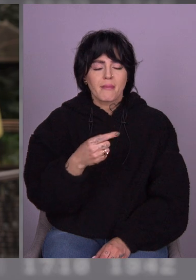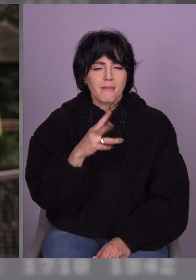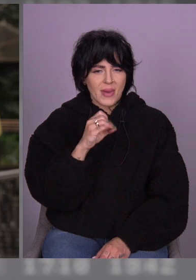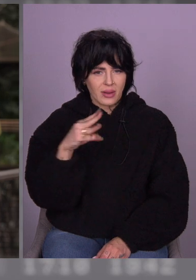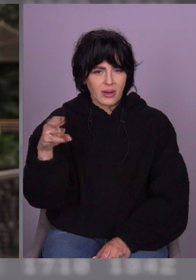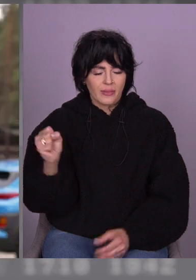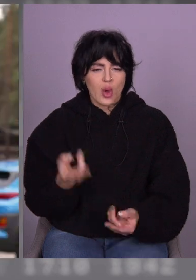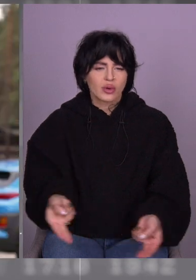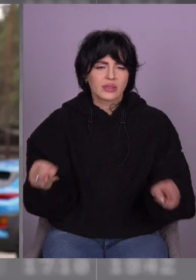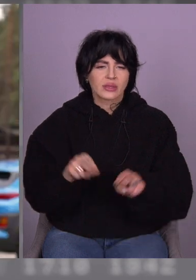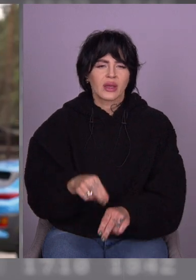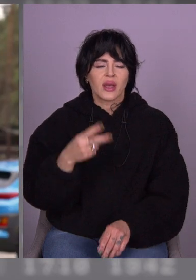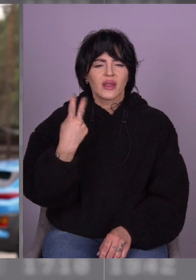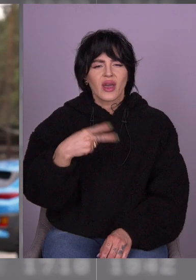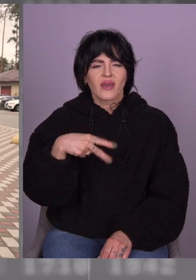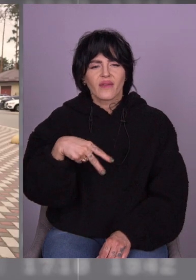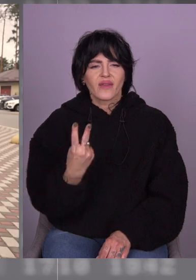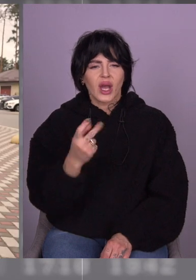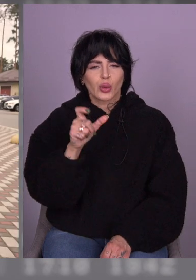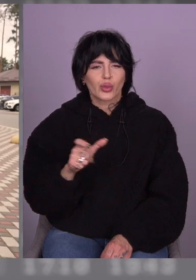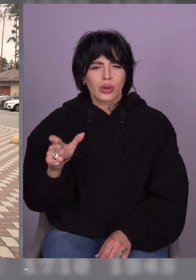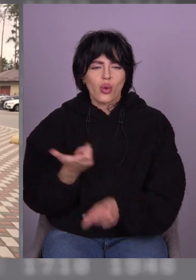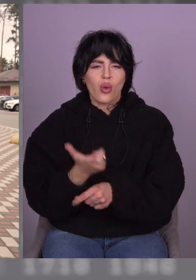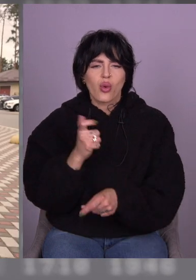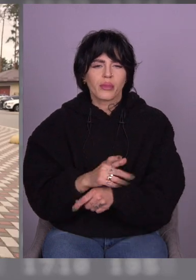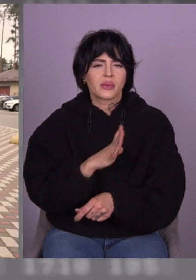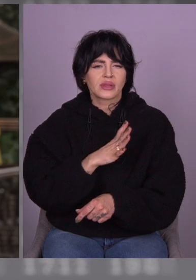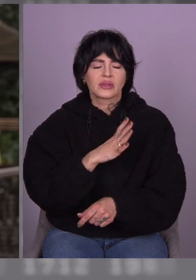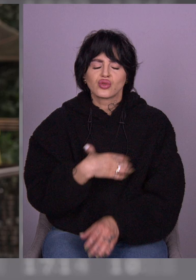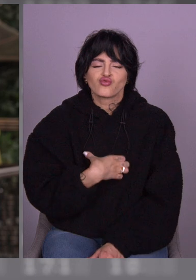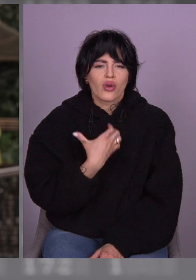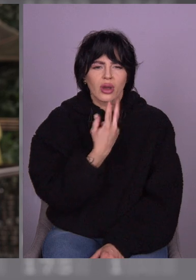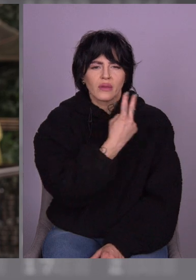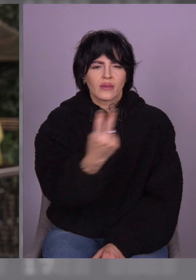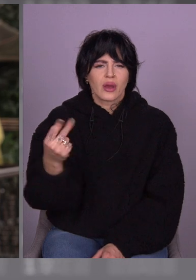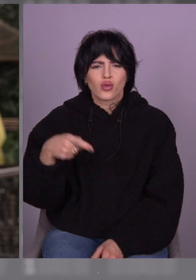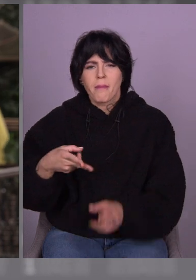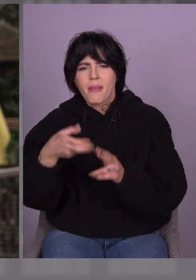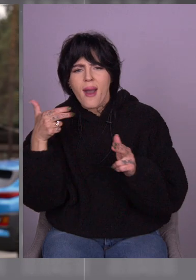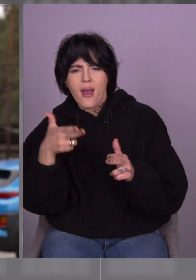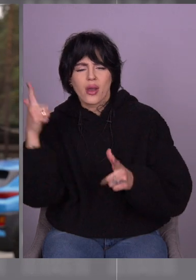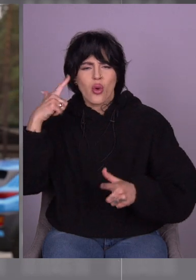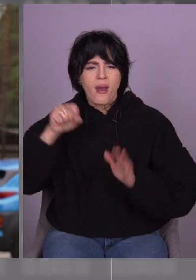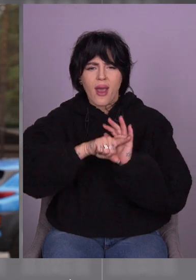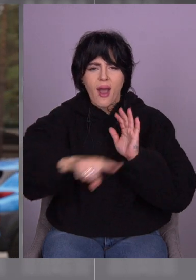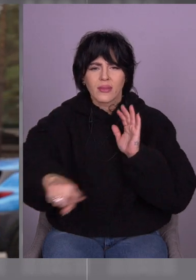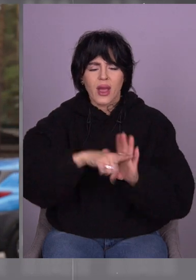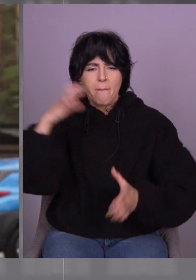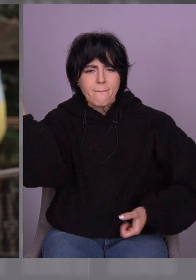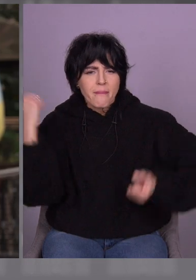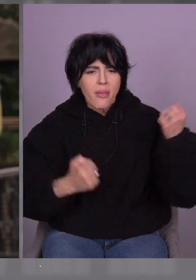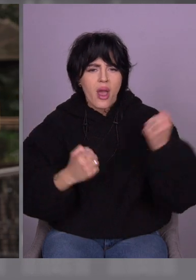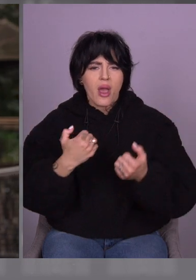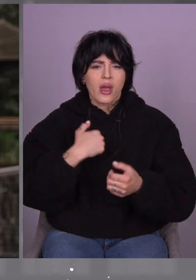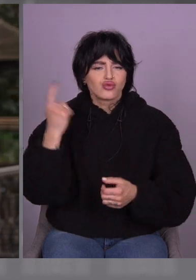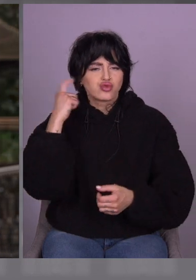20-22 людини. Було дуже страшно дивитись. Тут стрільба, тут ракети літають. Пройшла інформація,